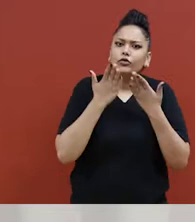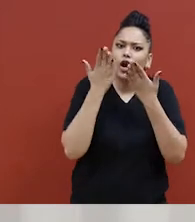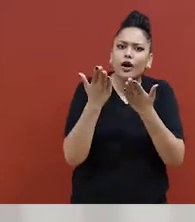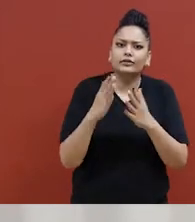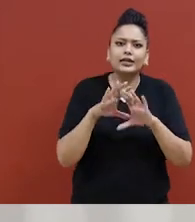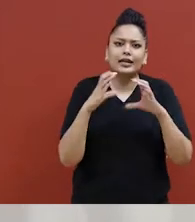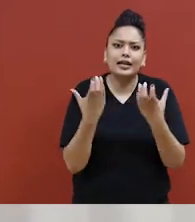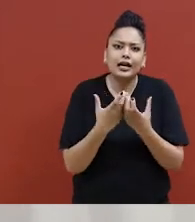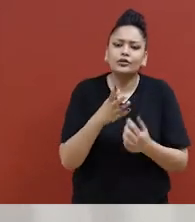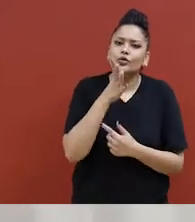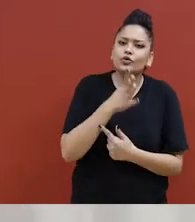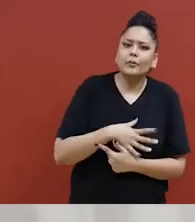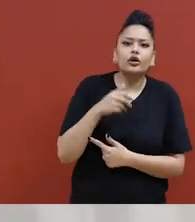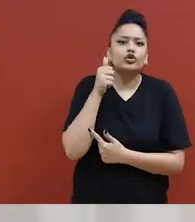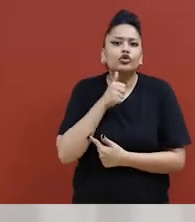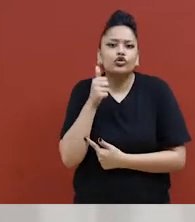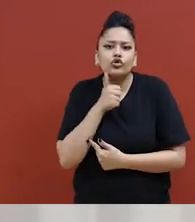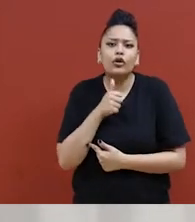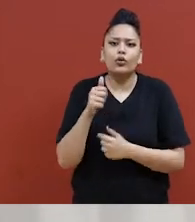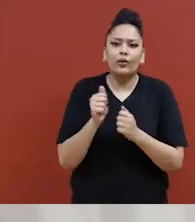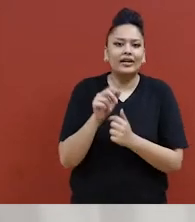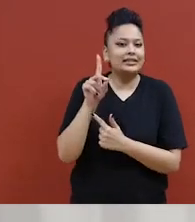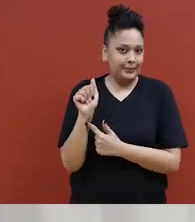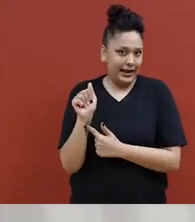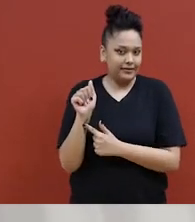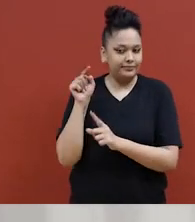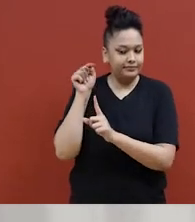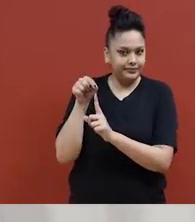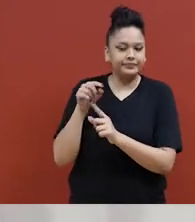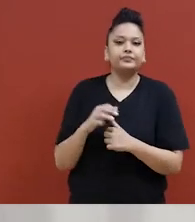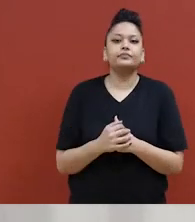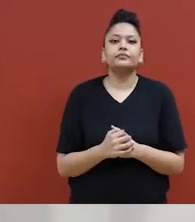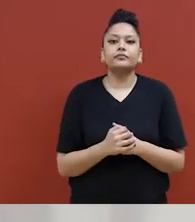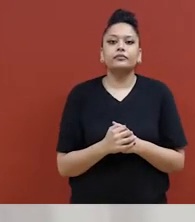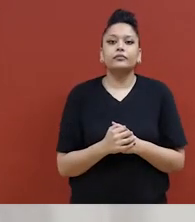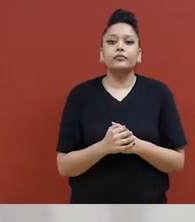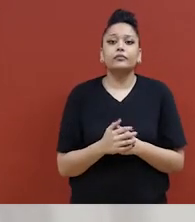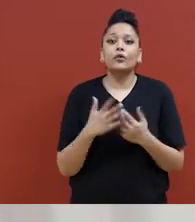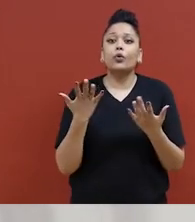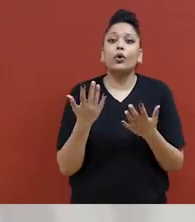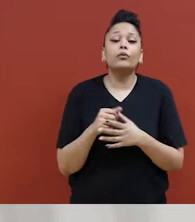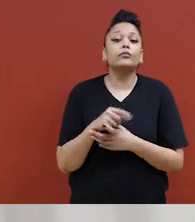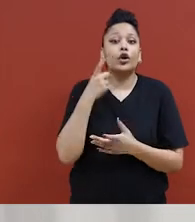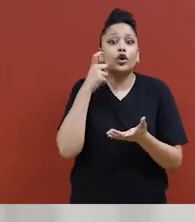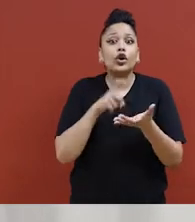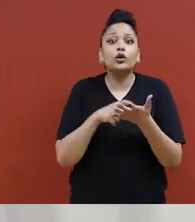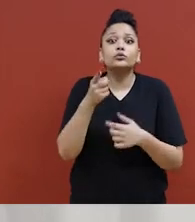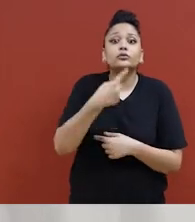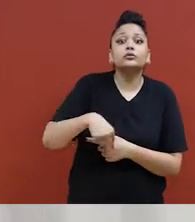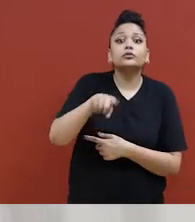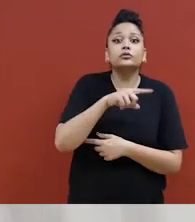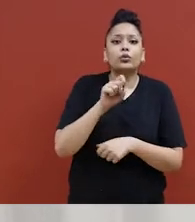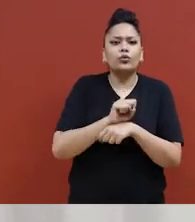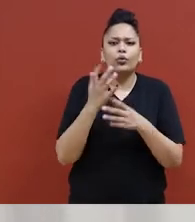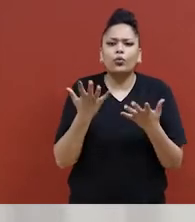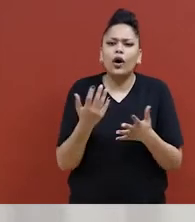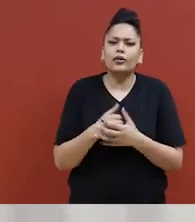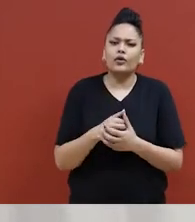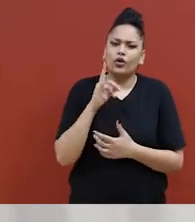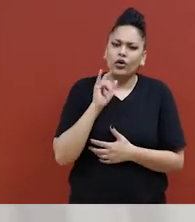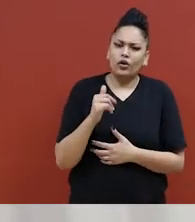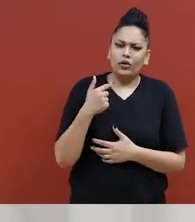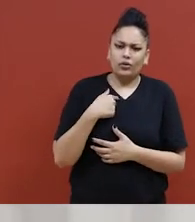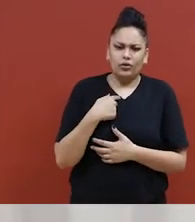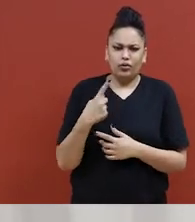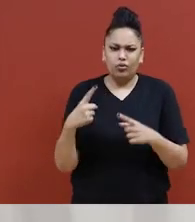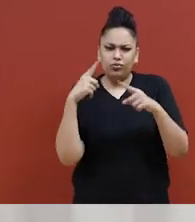des cours aux femmes et aux jeunes filles qui vivent avec un handicap. Je veux aussi reconnaître que le travail que je fais ici